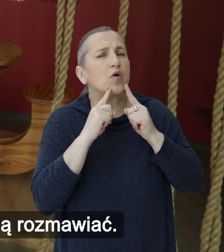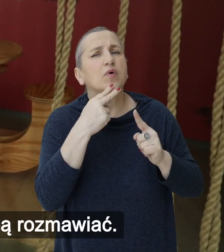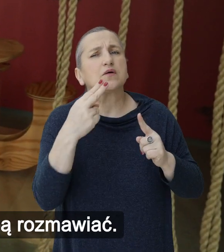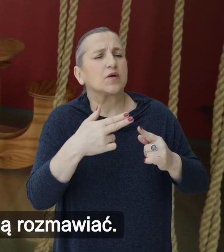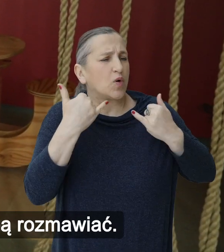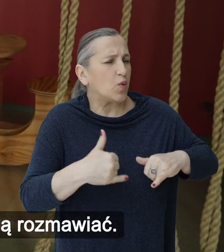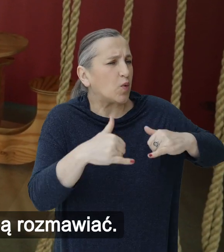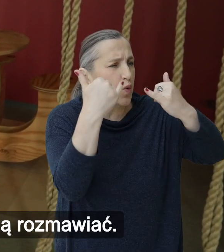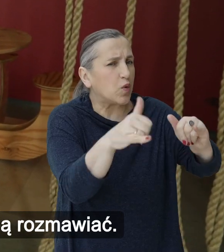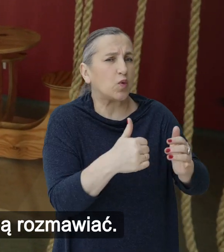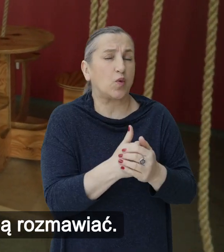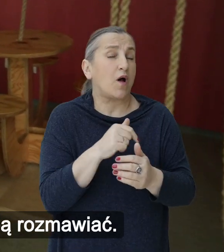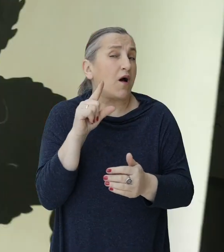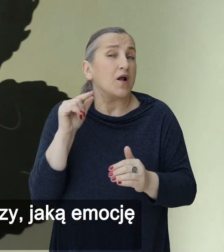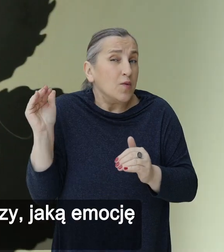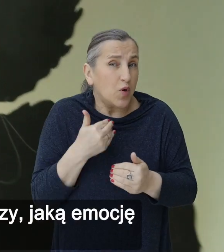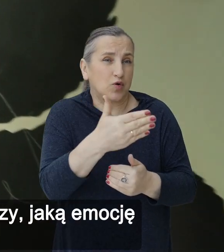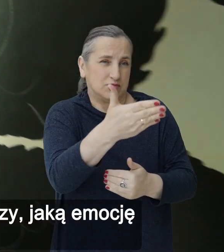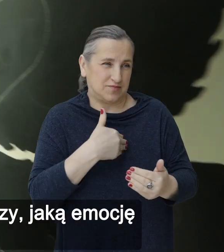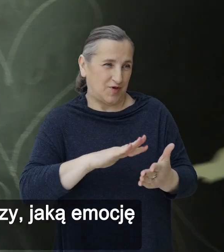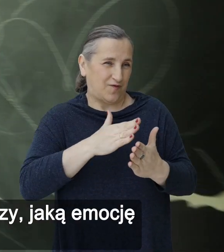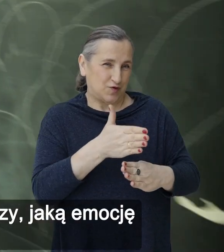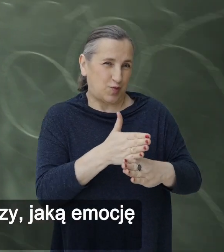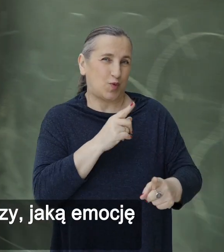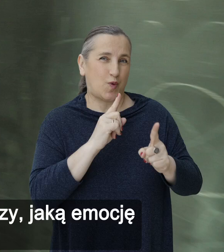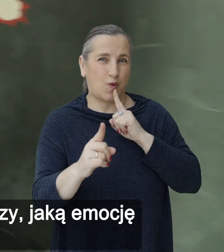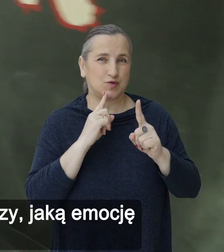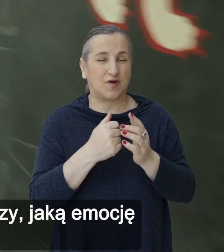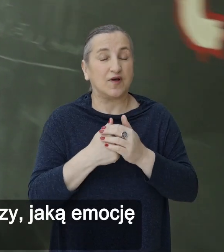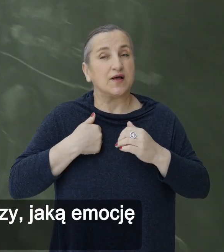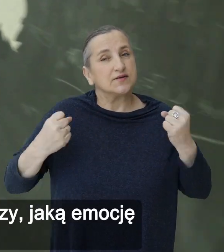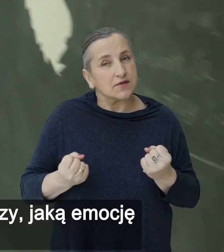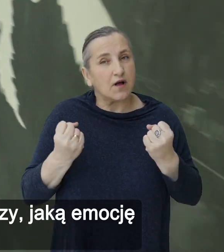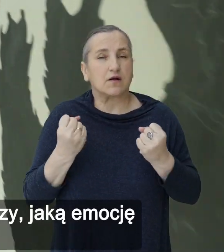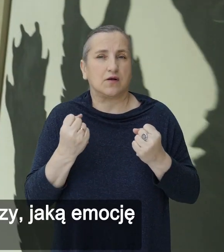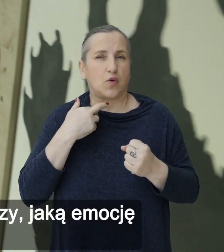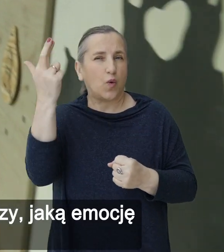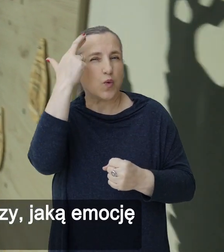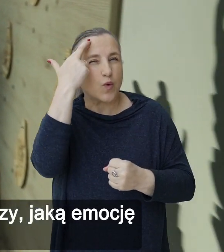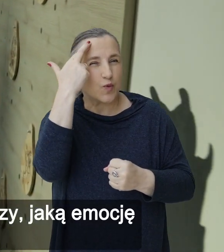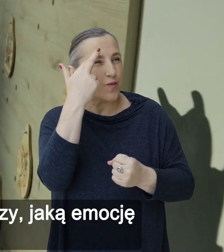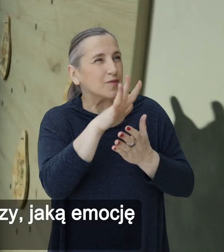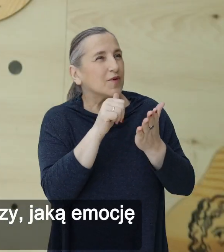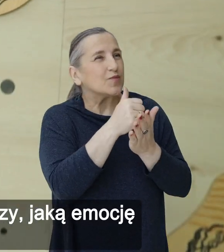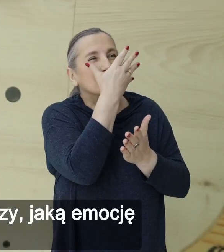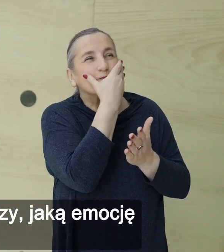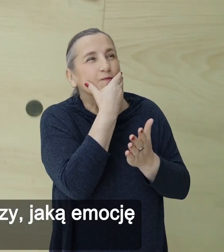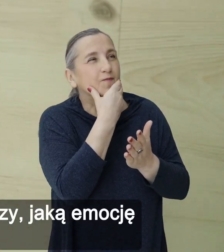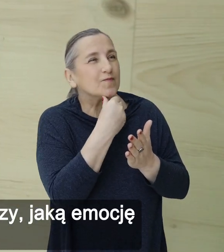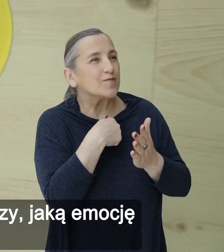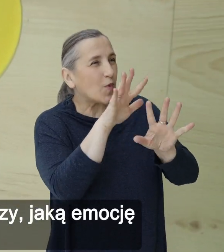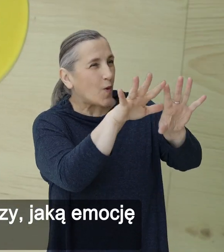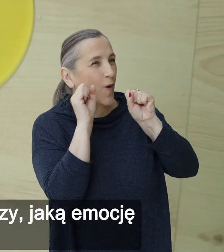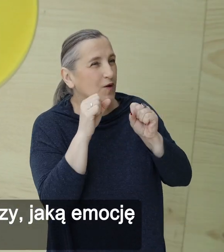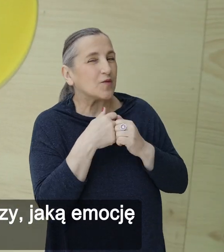ze sobą rozmawiać. Tutaj staramy się zrozumieć na podstawie twarzy, jaką